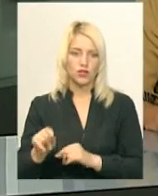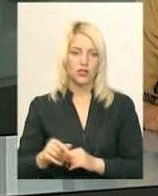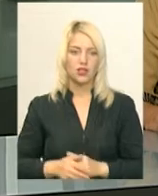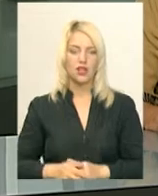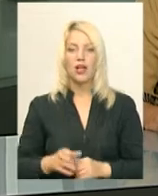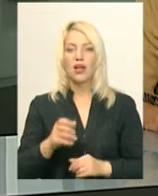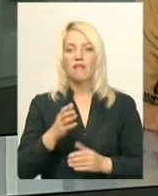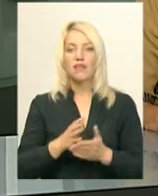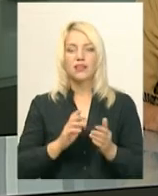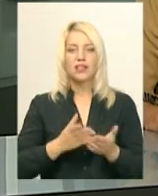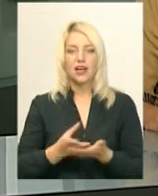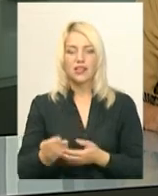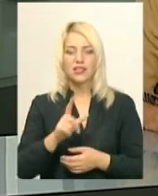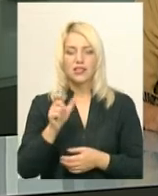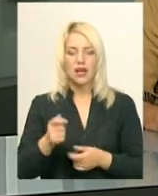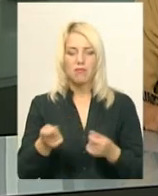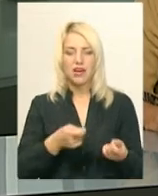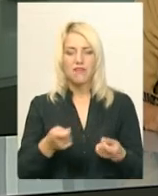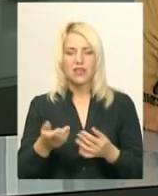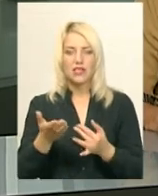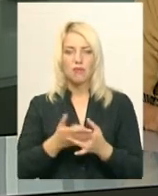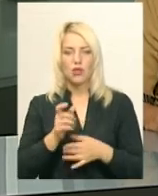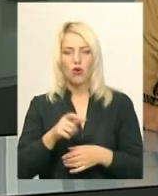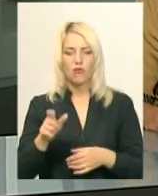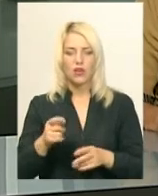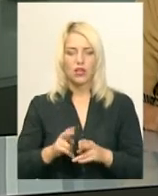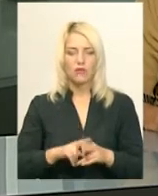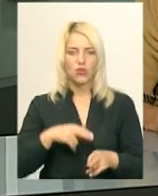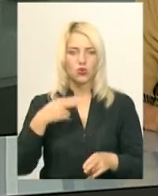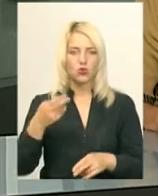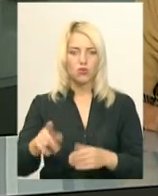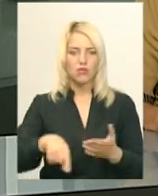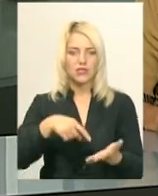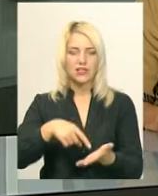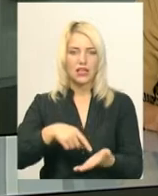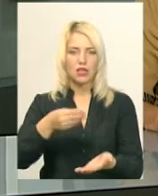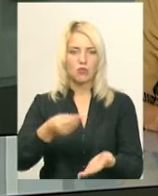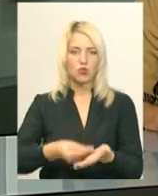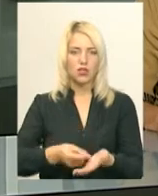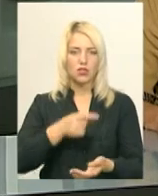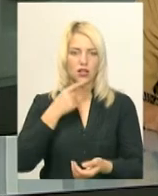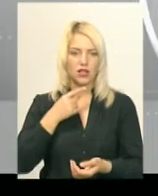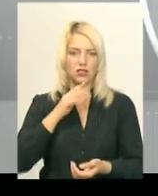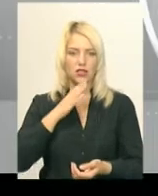Витрати за перевезення пільговиків перевізникам відшкодовують з міського бюджету, каже Сергій Бабій.